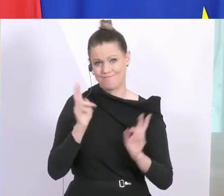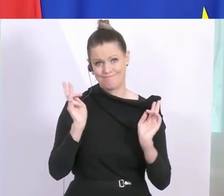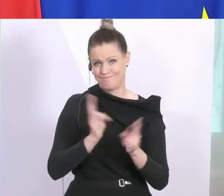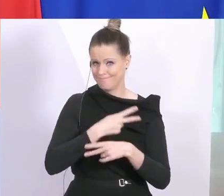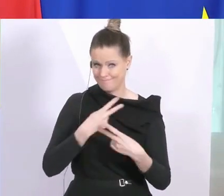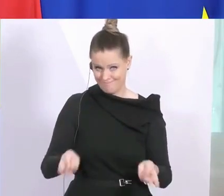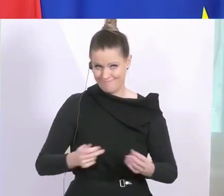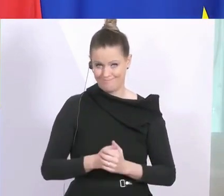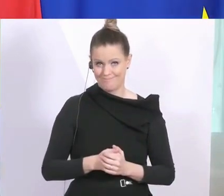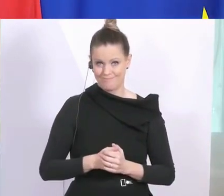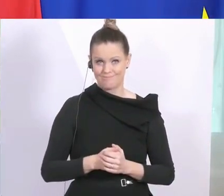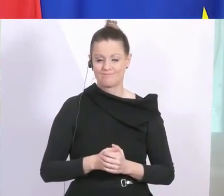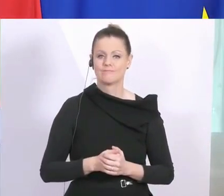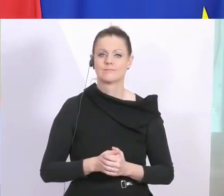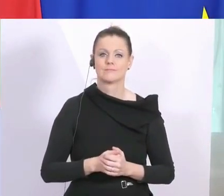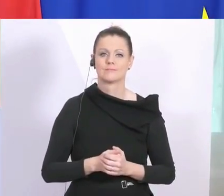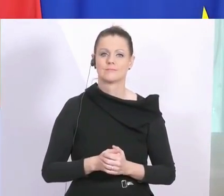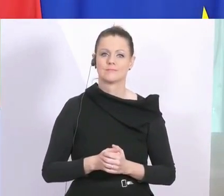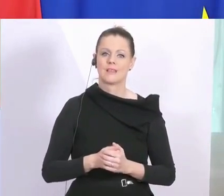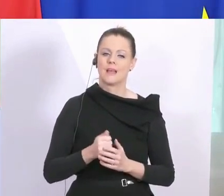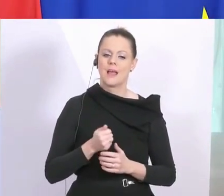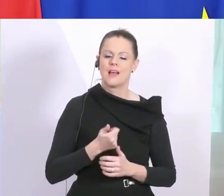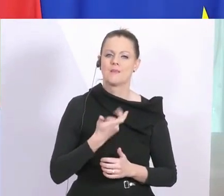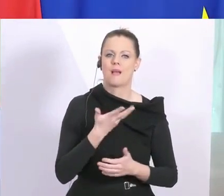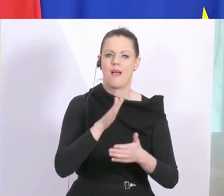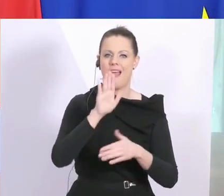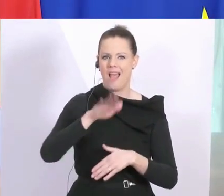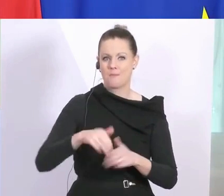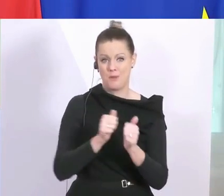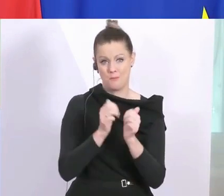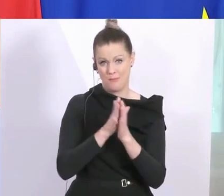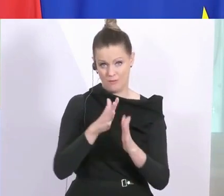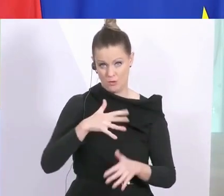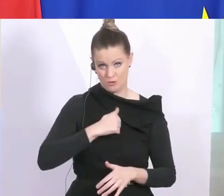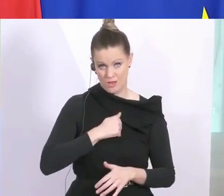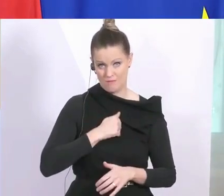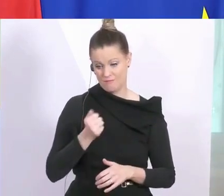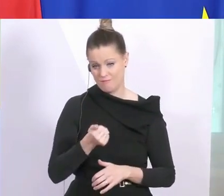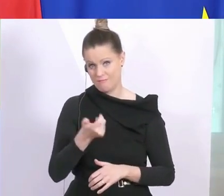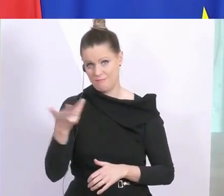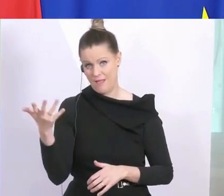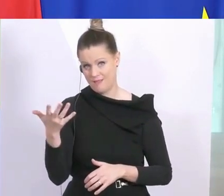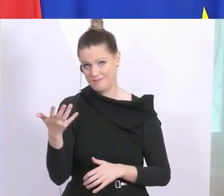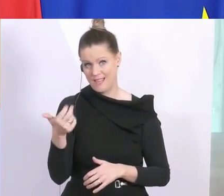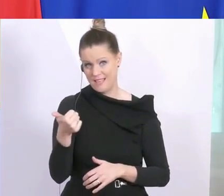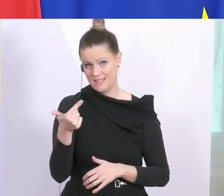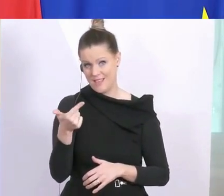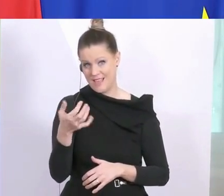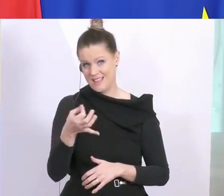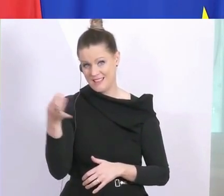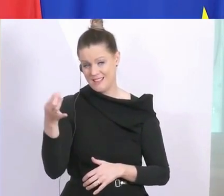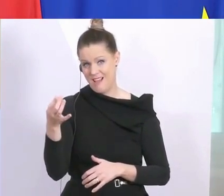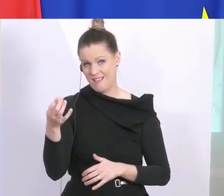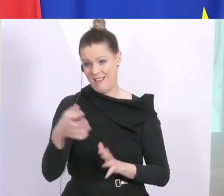Die ersten Supermärkte werden es mitten Mittwoch schaffen und einige werden vielleicht ein, zwei Tage länger